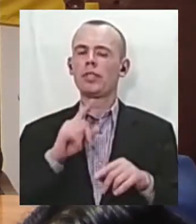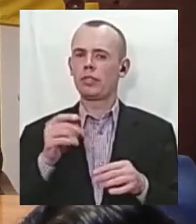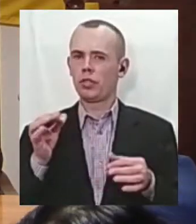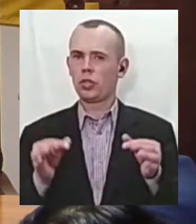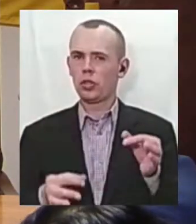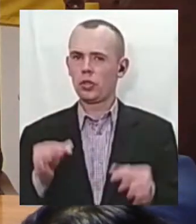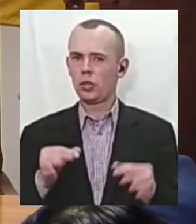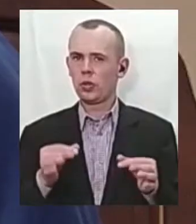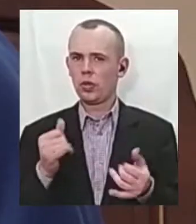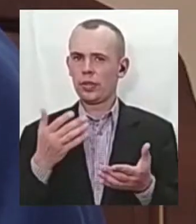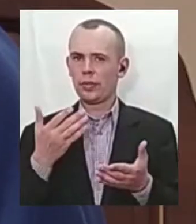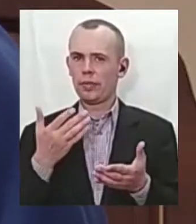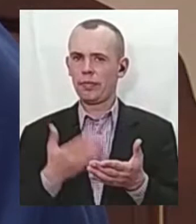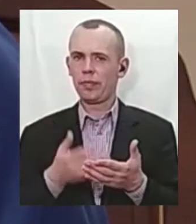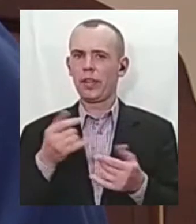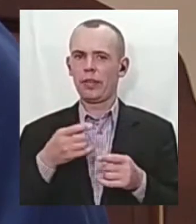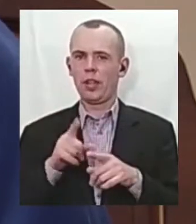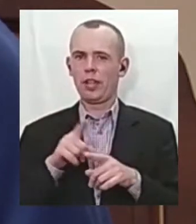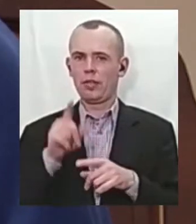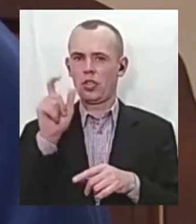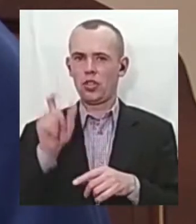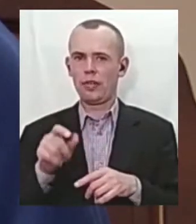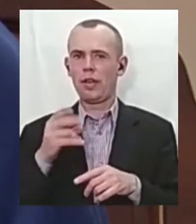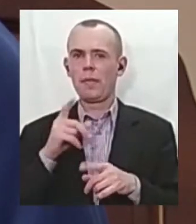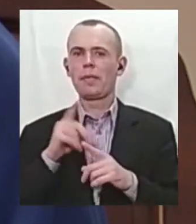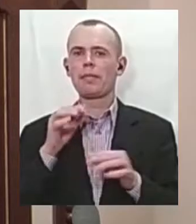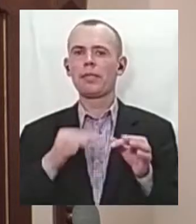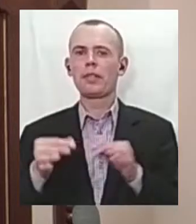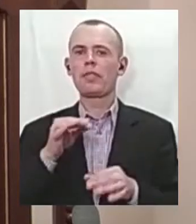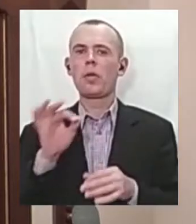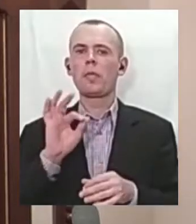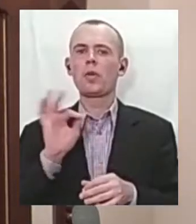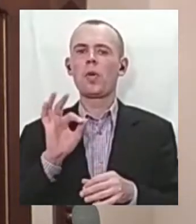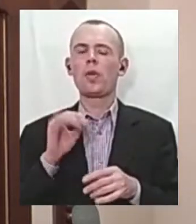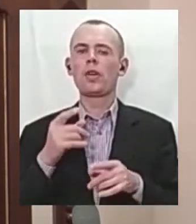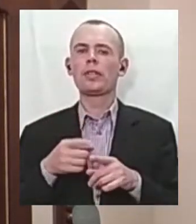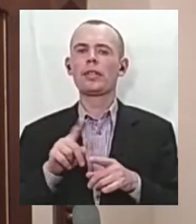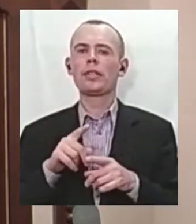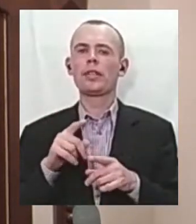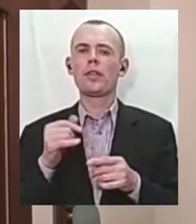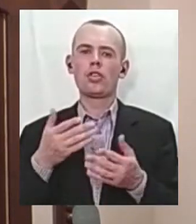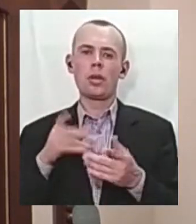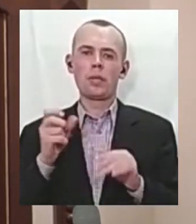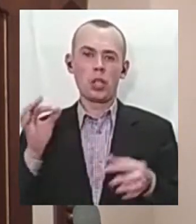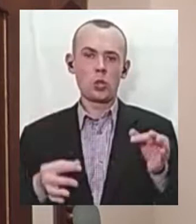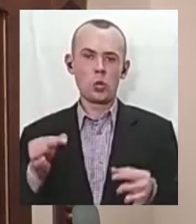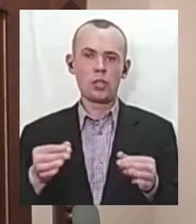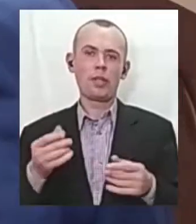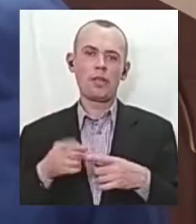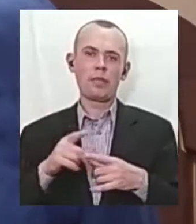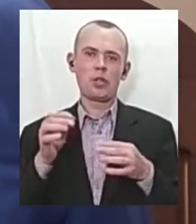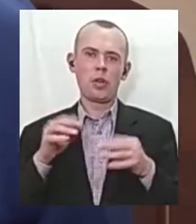почалося о 15.30. Прокурор Євген Антощук звернувся до судді, аби отримати доступ до документів, які потрібні для нової